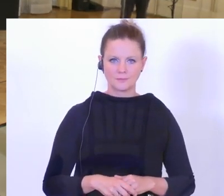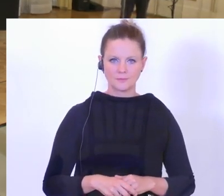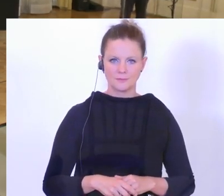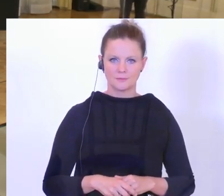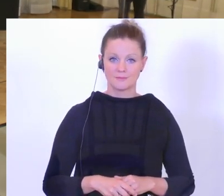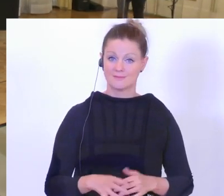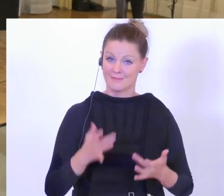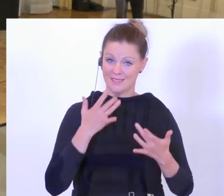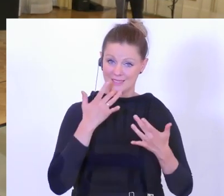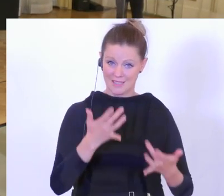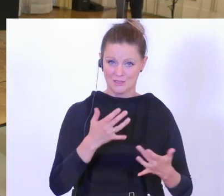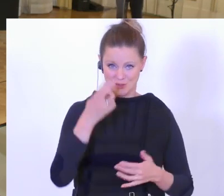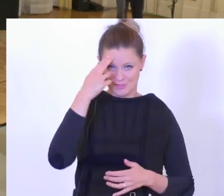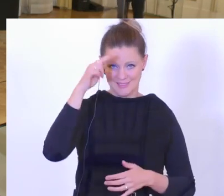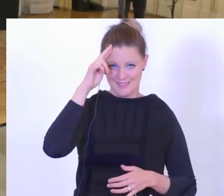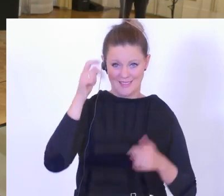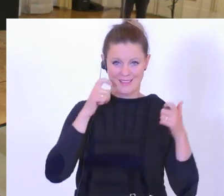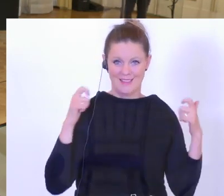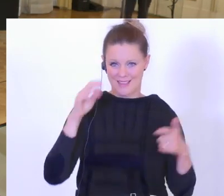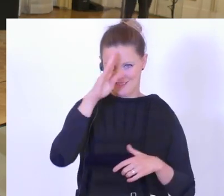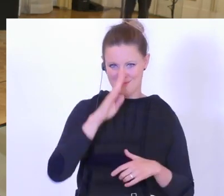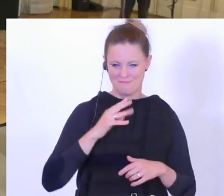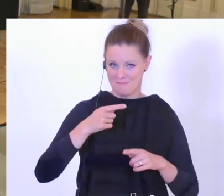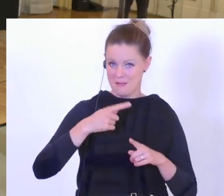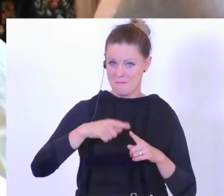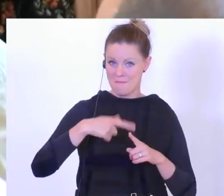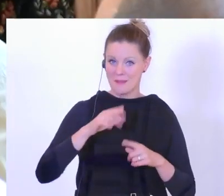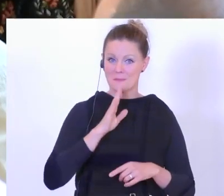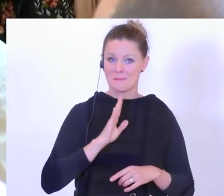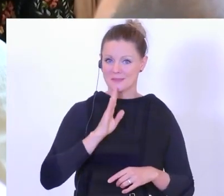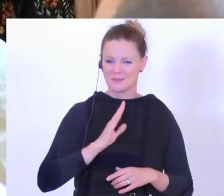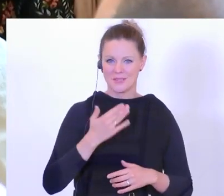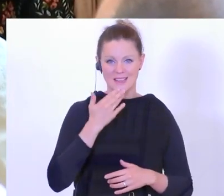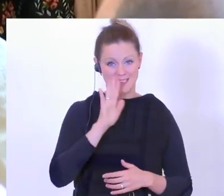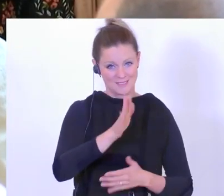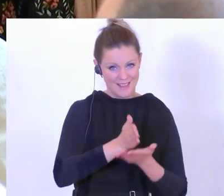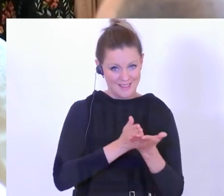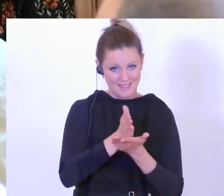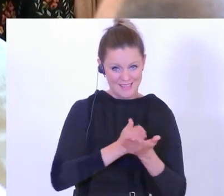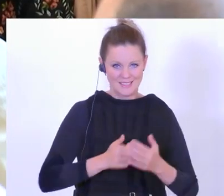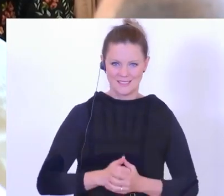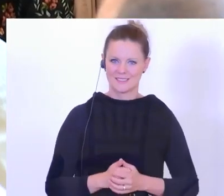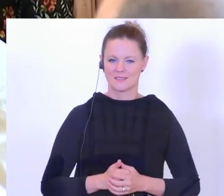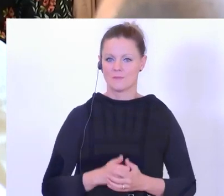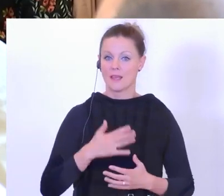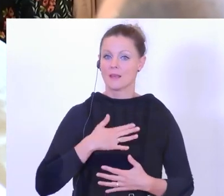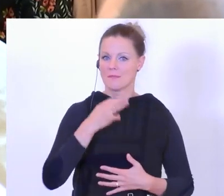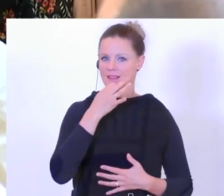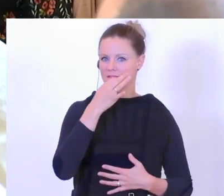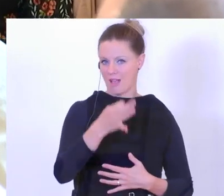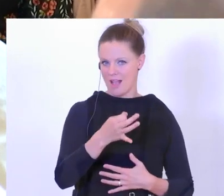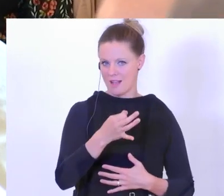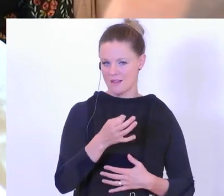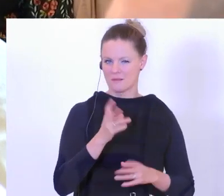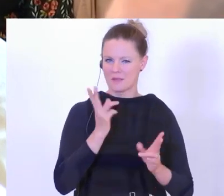Ja, Gratulation an den Herrn Generaldirektor für die baldige Pension. Danke für Ihren Dienst. Meine Frage ist, vielleicht können